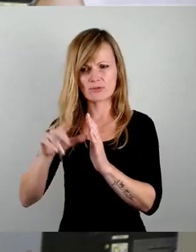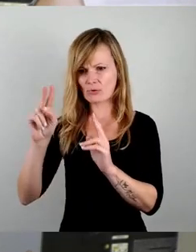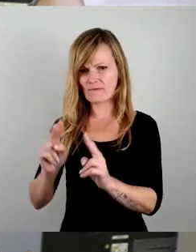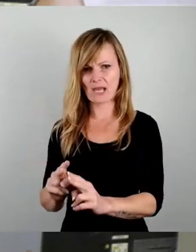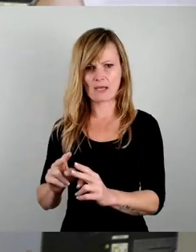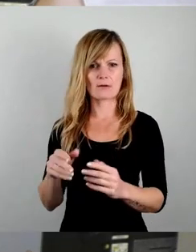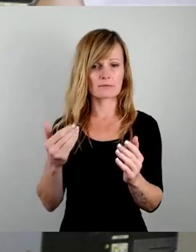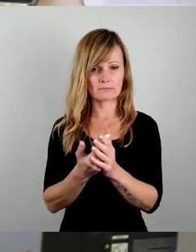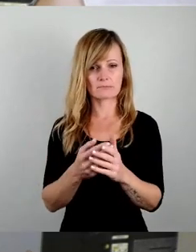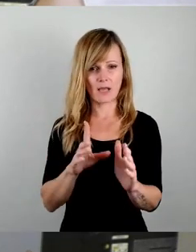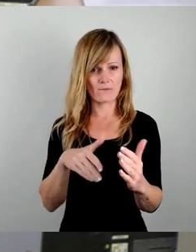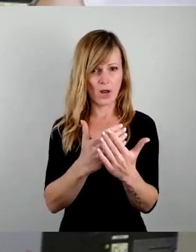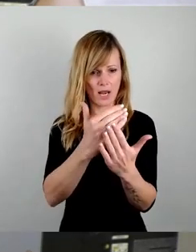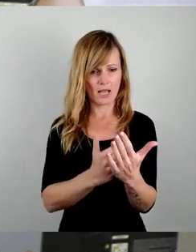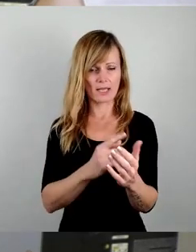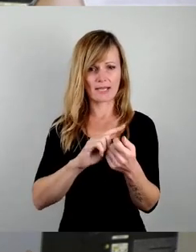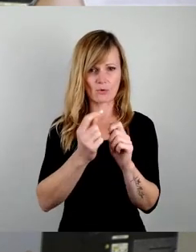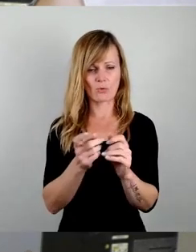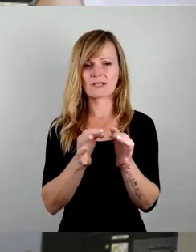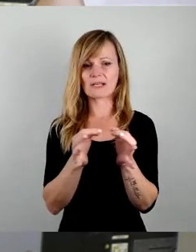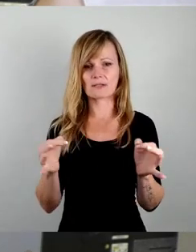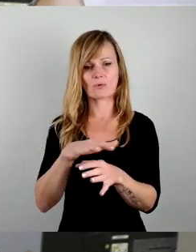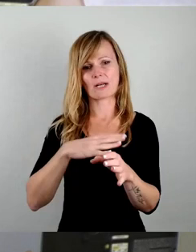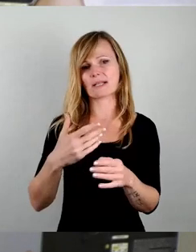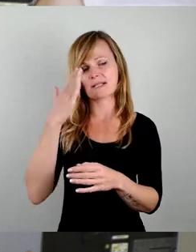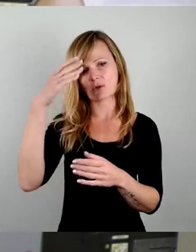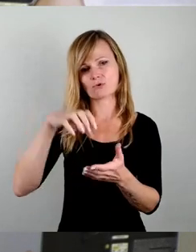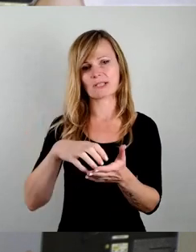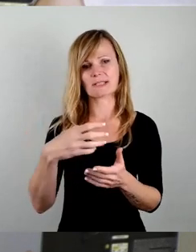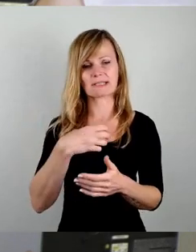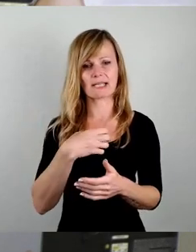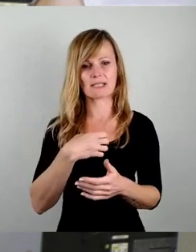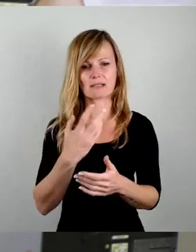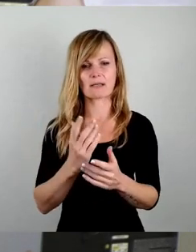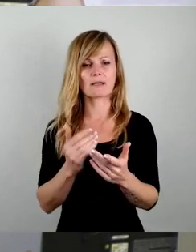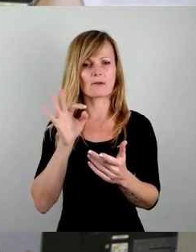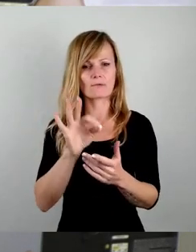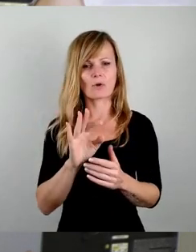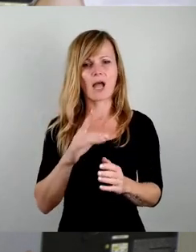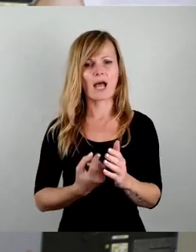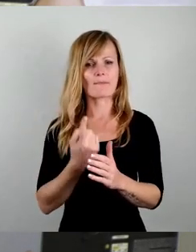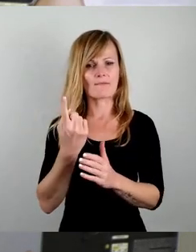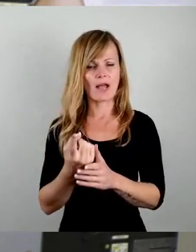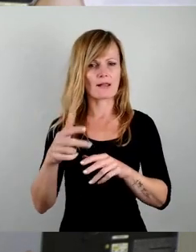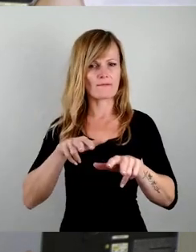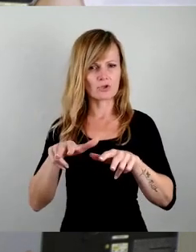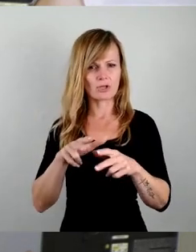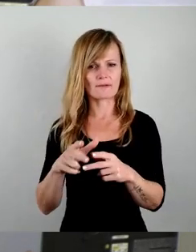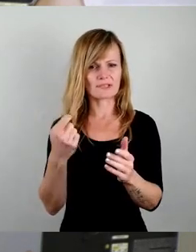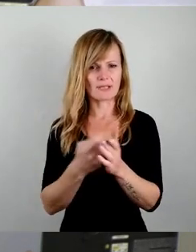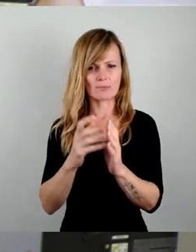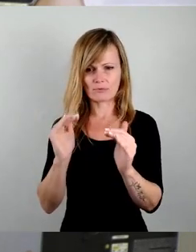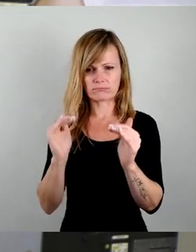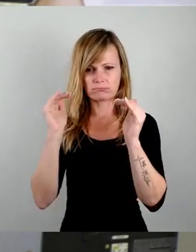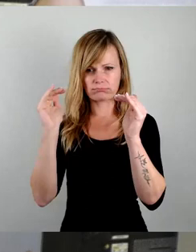in der Vorlage Änderung der Satzung der Landeshauptstadt Dresden über die Erhebung von Gebühren für die Abfallwirtschaft oder kurz Abfallwirtschaftsgebühren